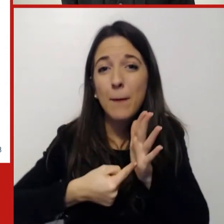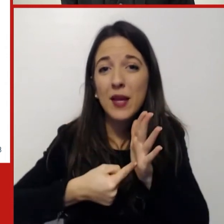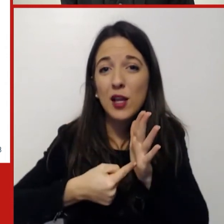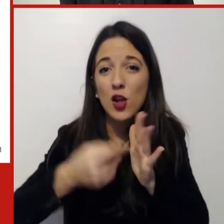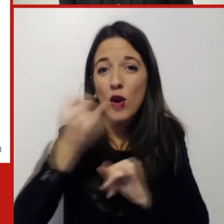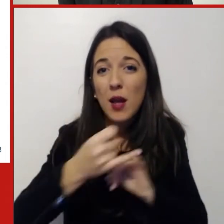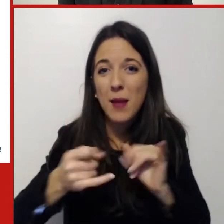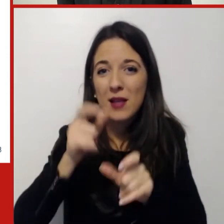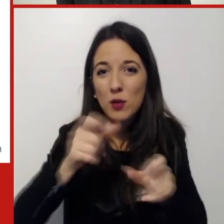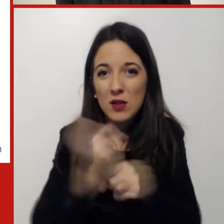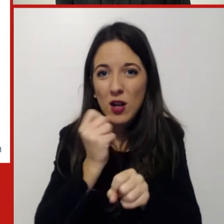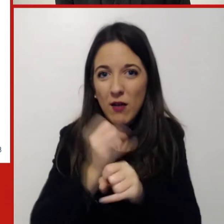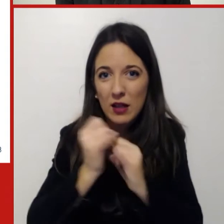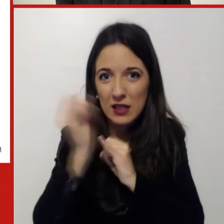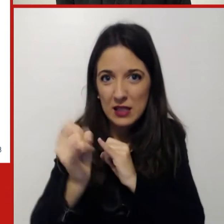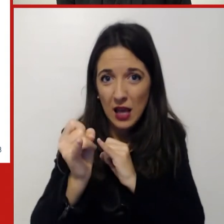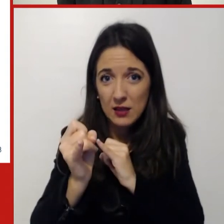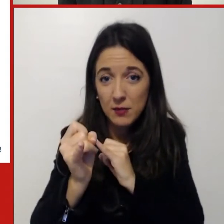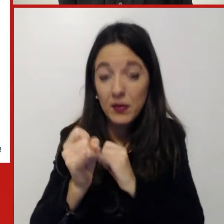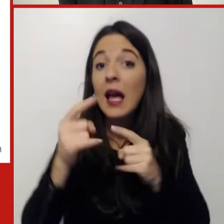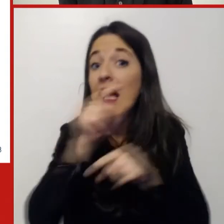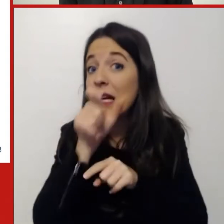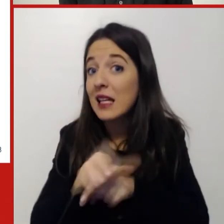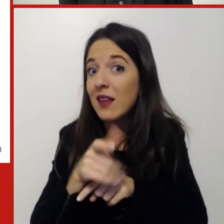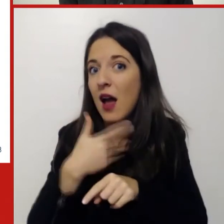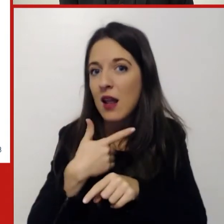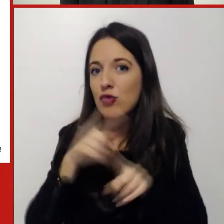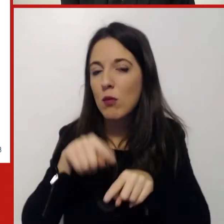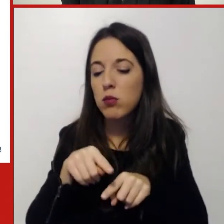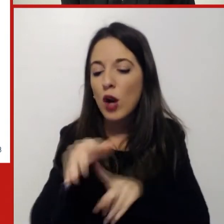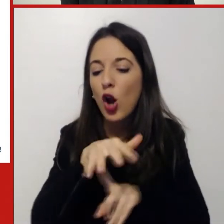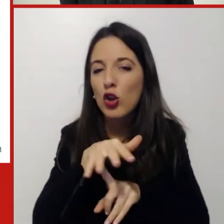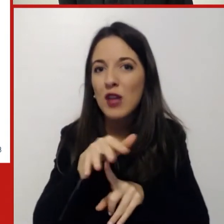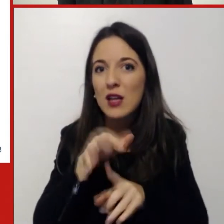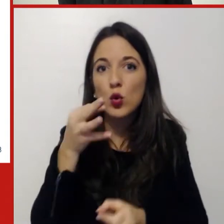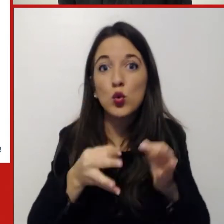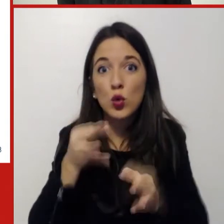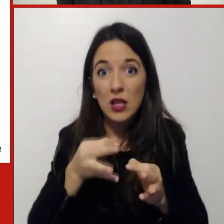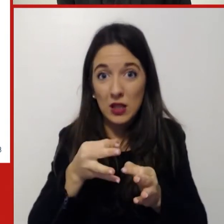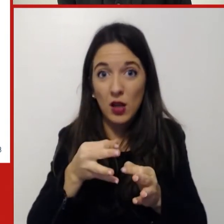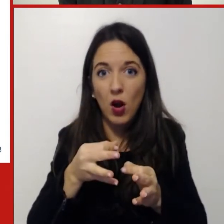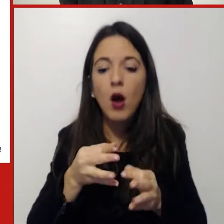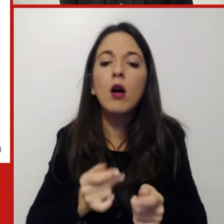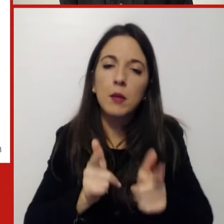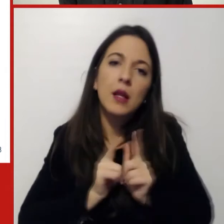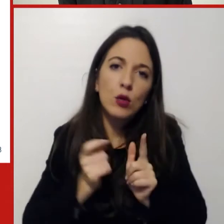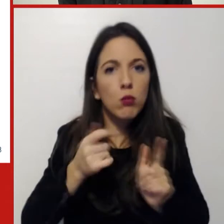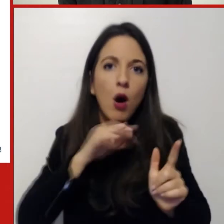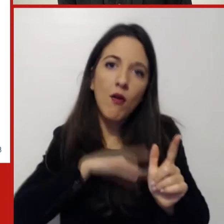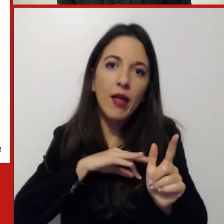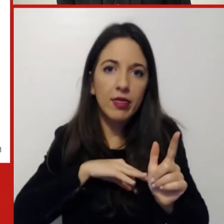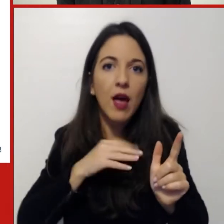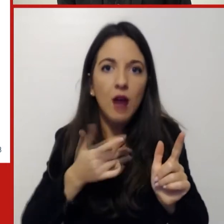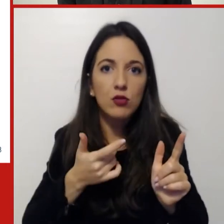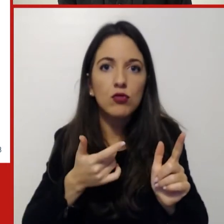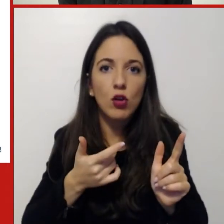In Italia avevamo questo framework anche giuridico dello smart working che ci ha consentito un piccolo vantaggio e